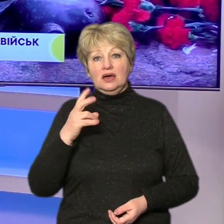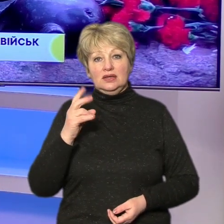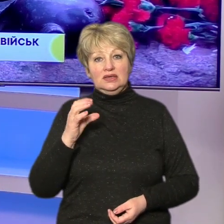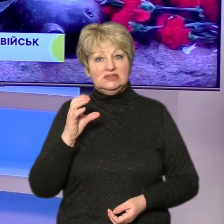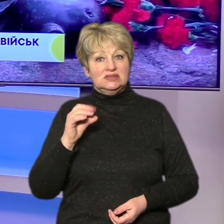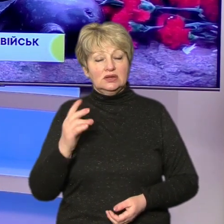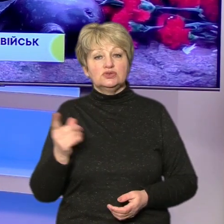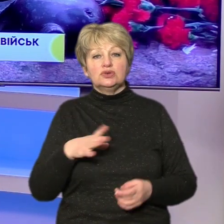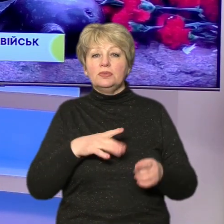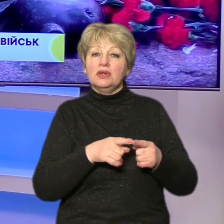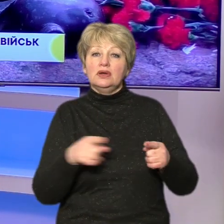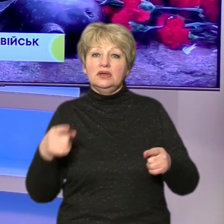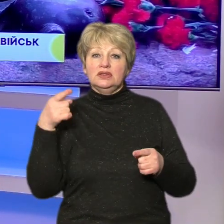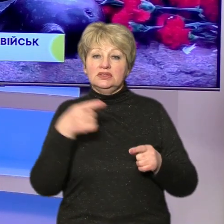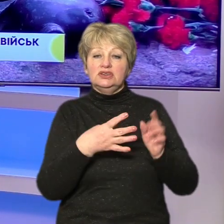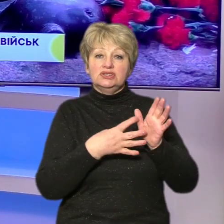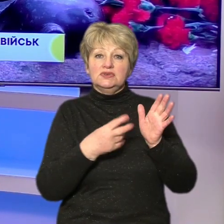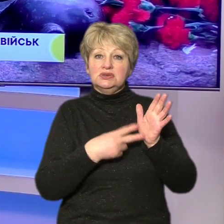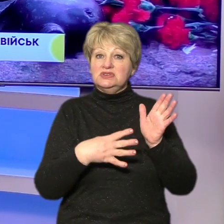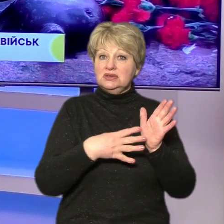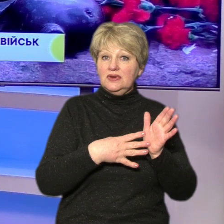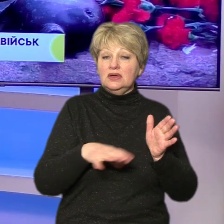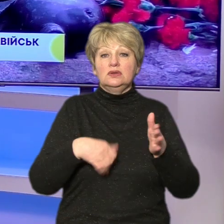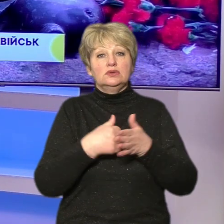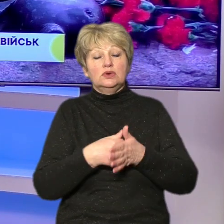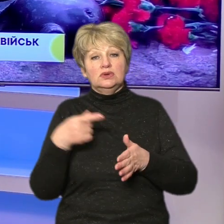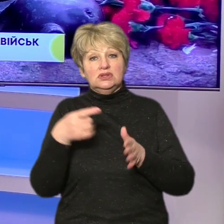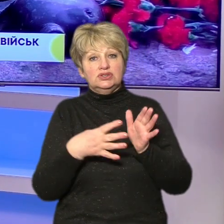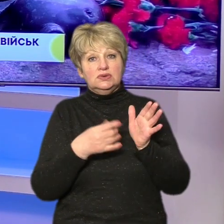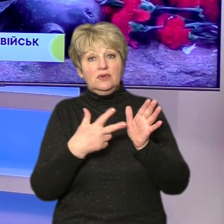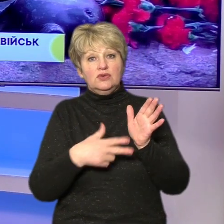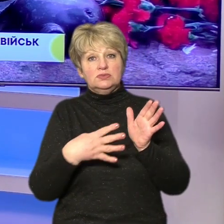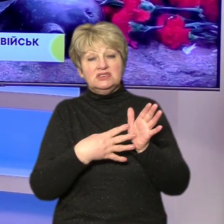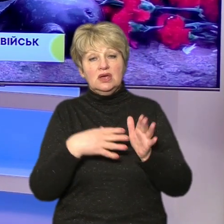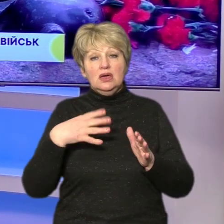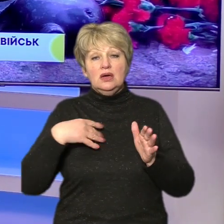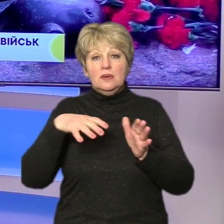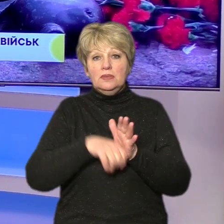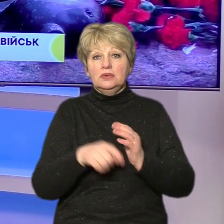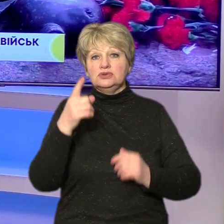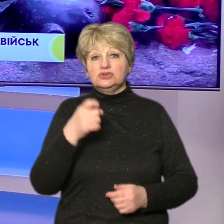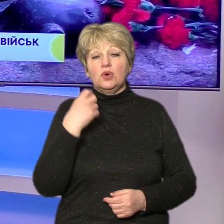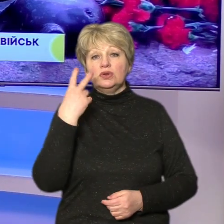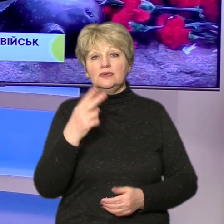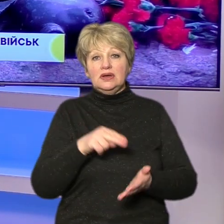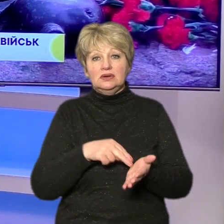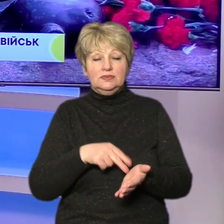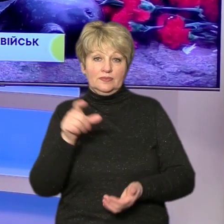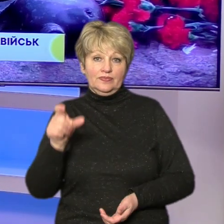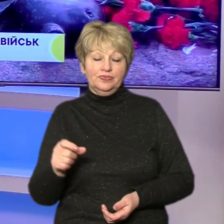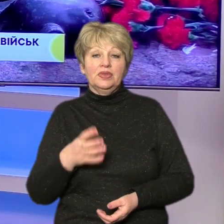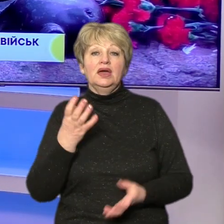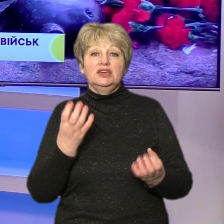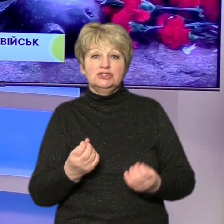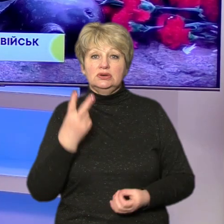війни, що тривала із 1979-го до 1989-го, загинуло 102 черкащанина. Ще два